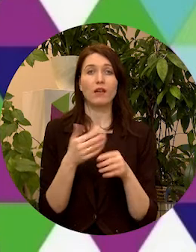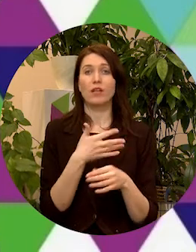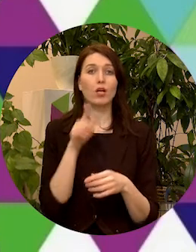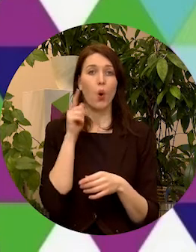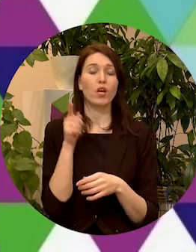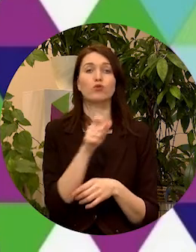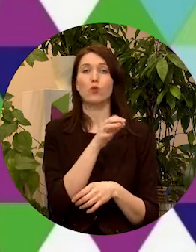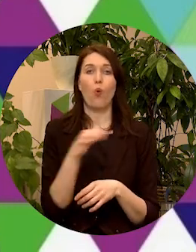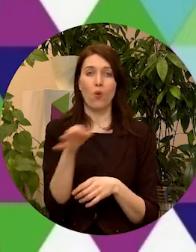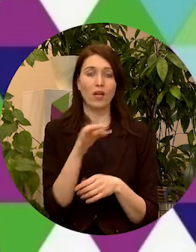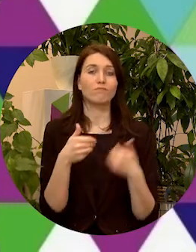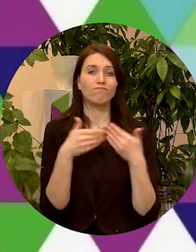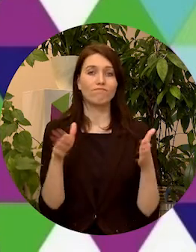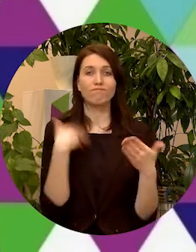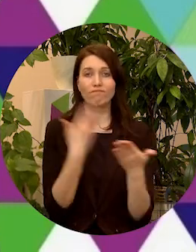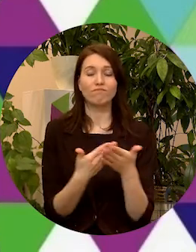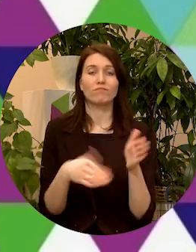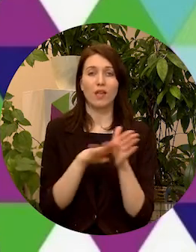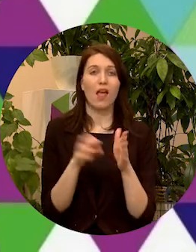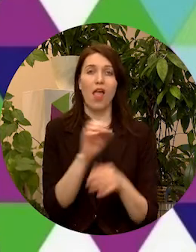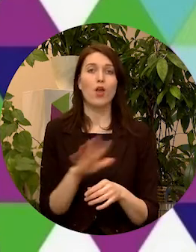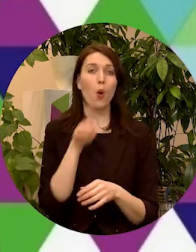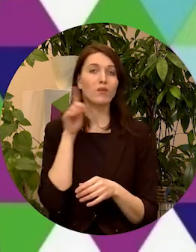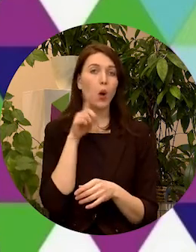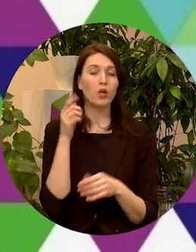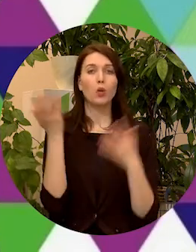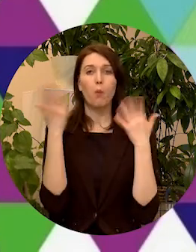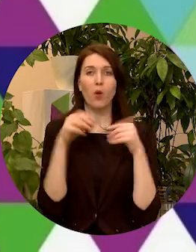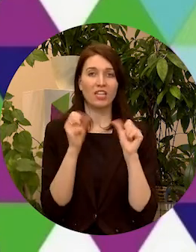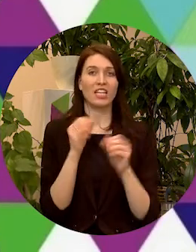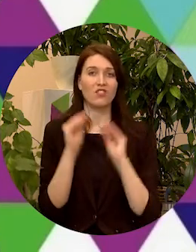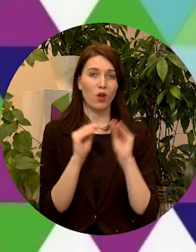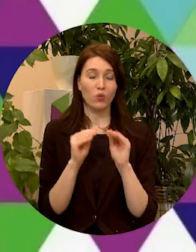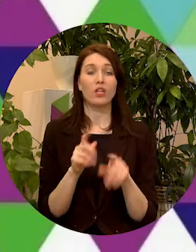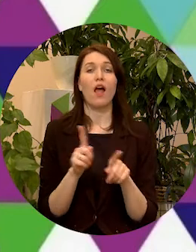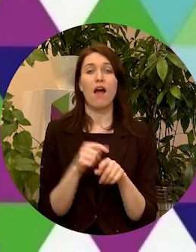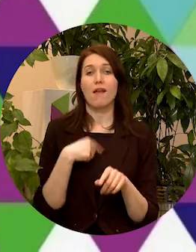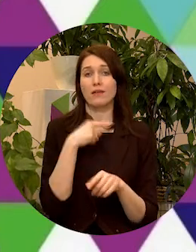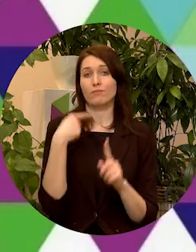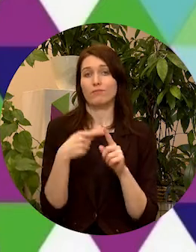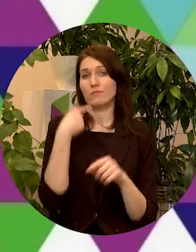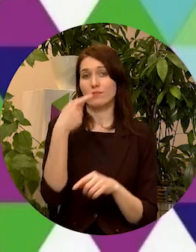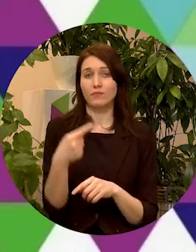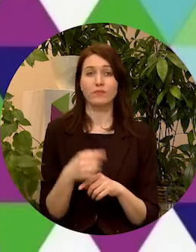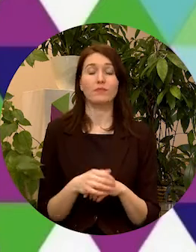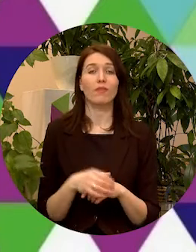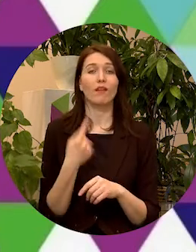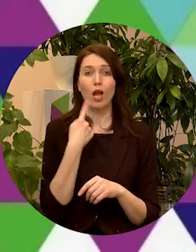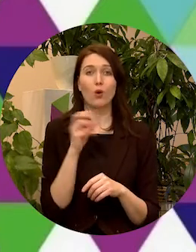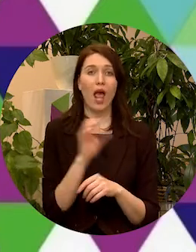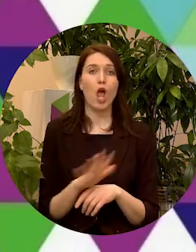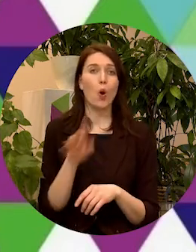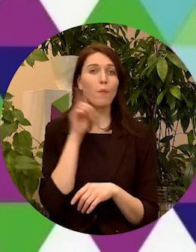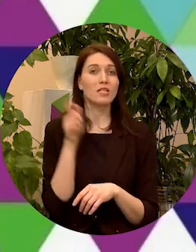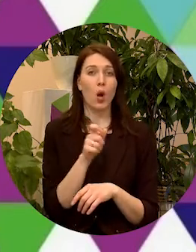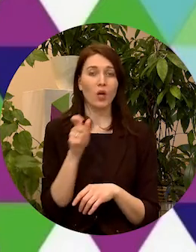pavēr iespējas piedalīties Eiropas jaunatnes politikas veidošanā. Un šeit es gribētu pieminēt to, ka viena no Eiropas